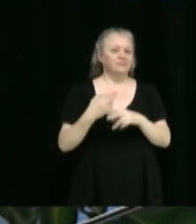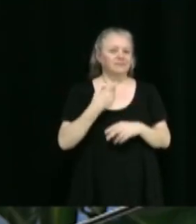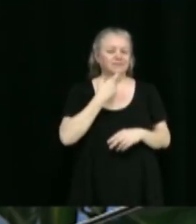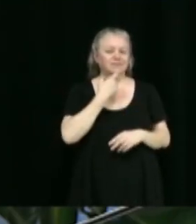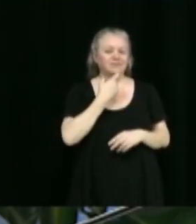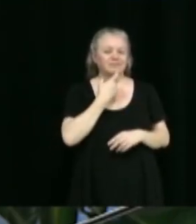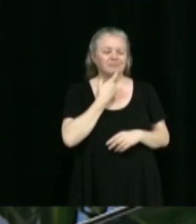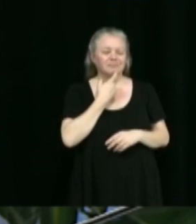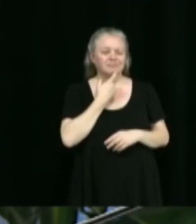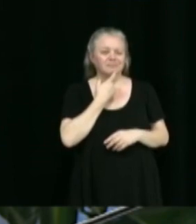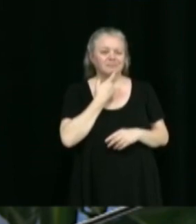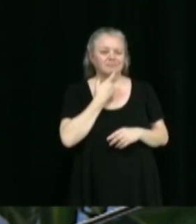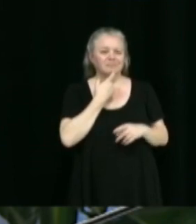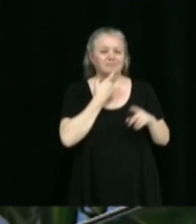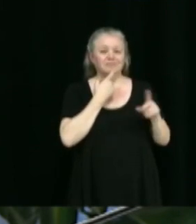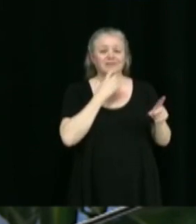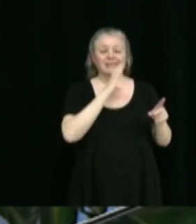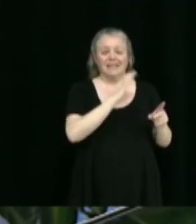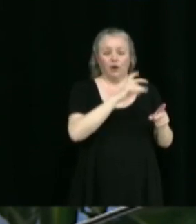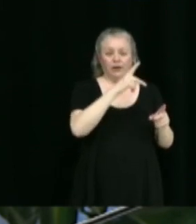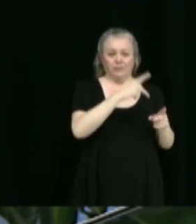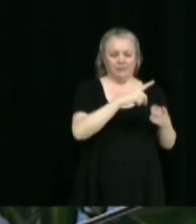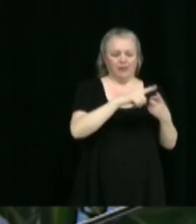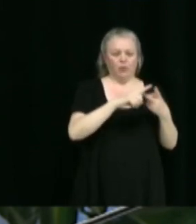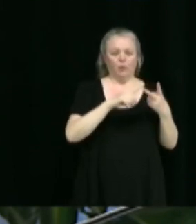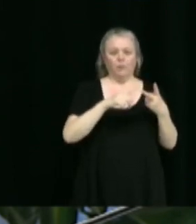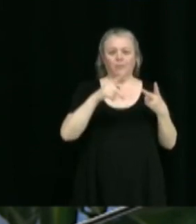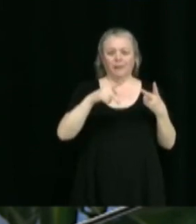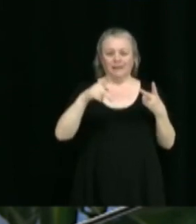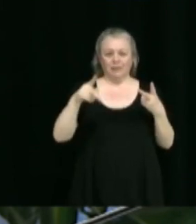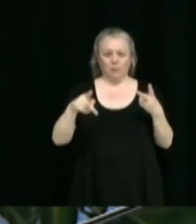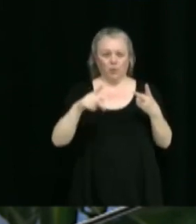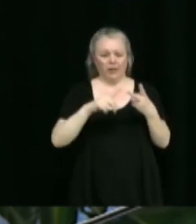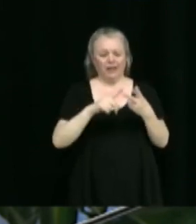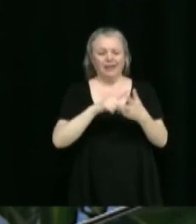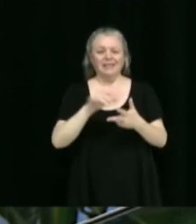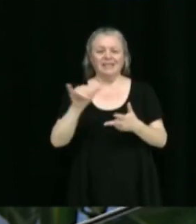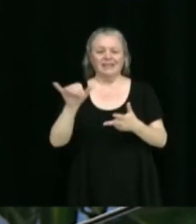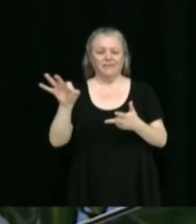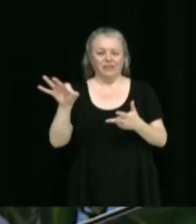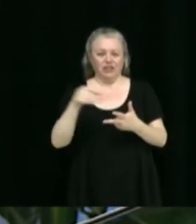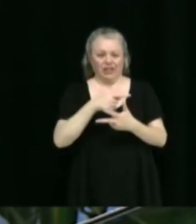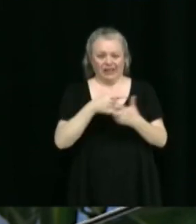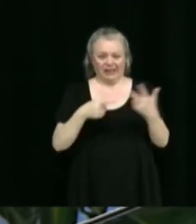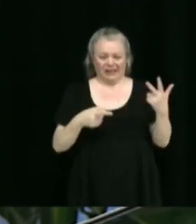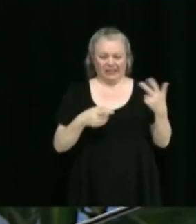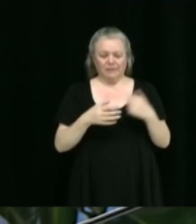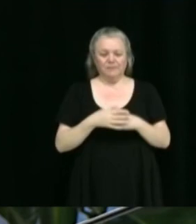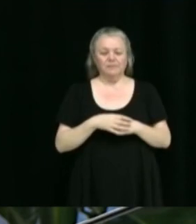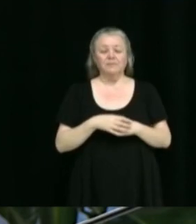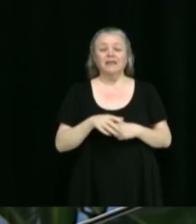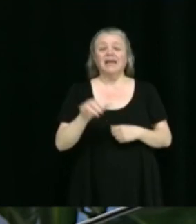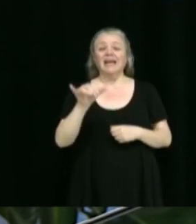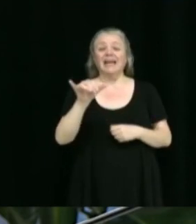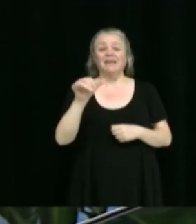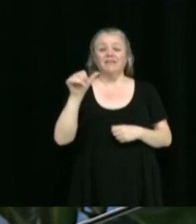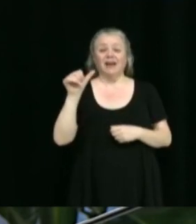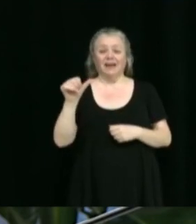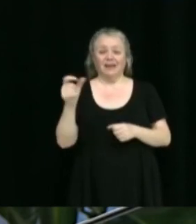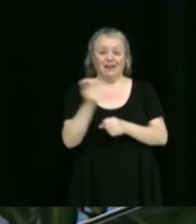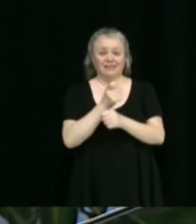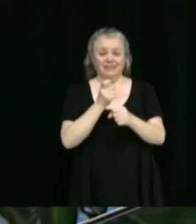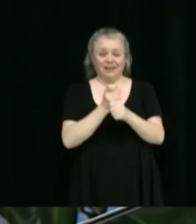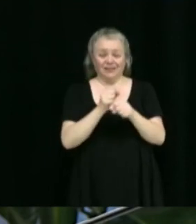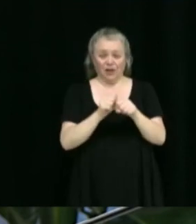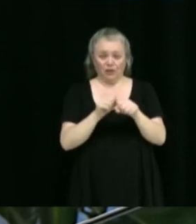à titre d'élu Caroline Pilon, Patrick Poulin et Yannick Fréchette et de désigner Yves Arcand, directeur